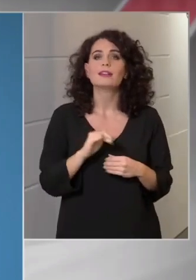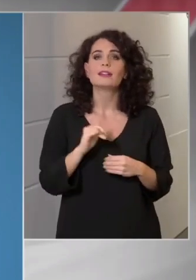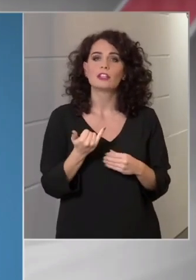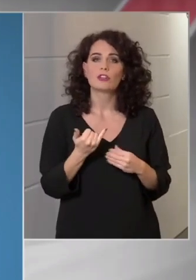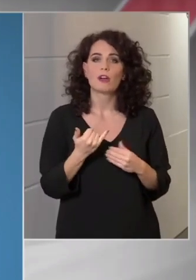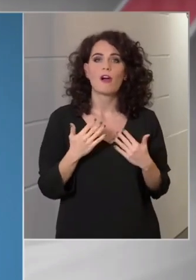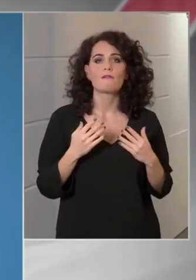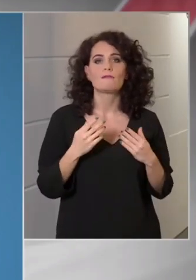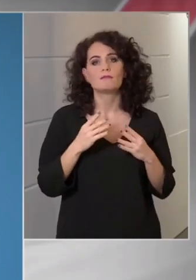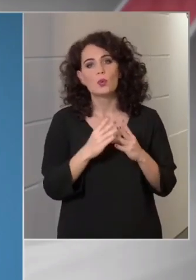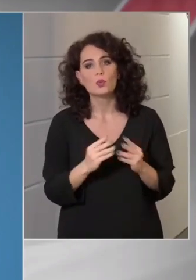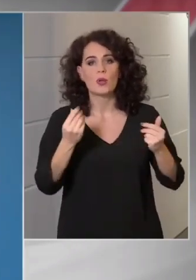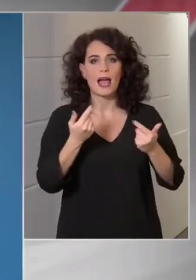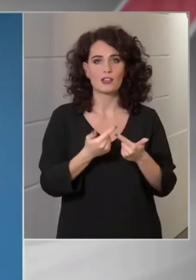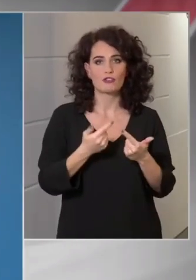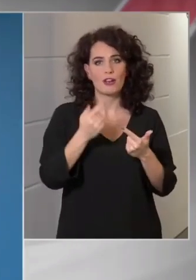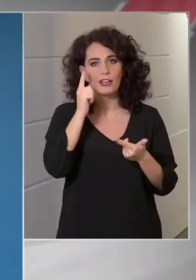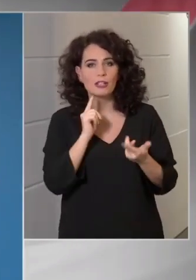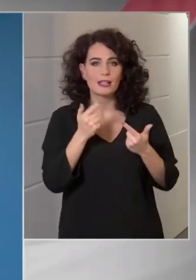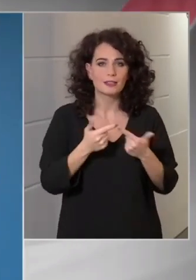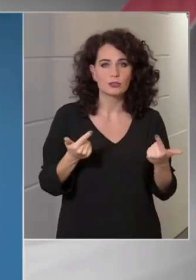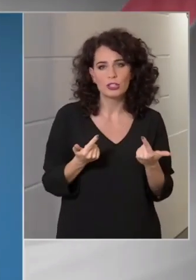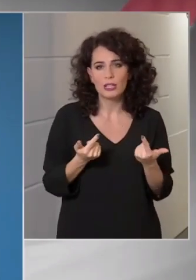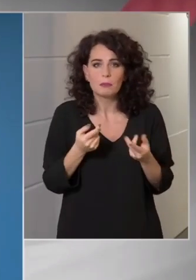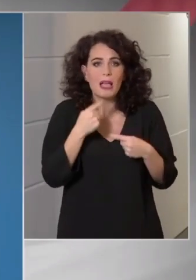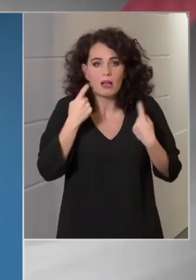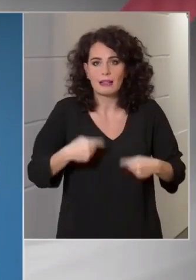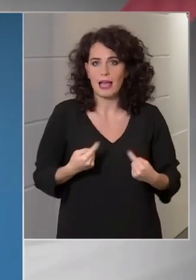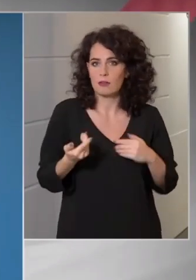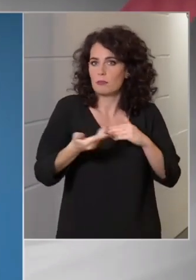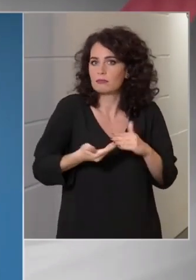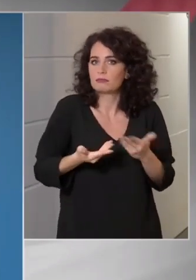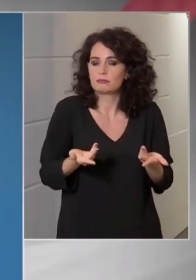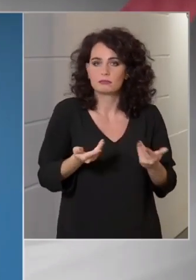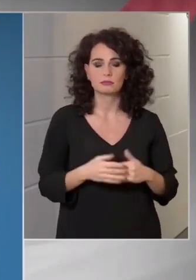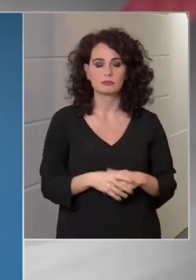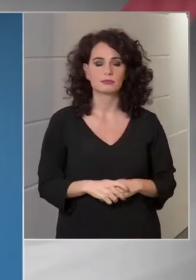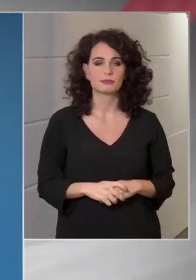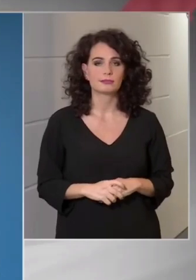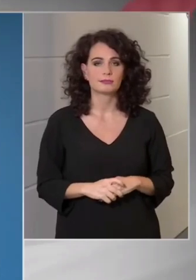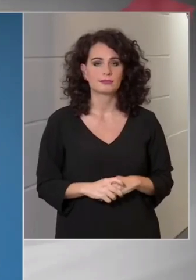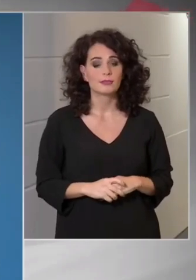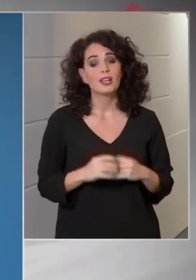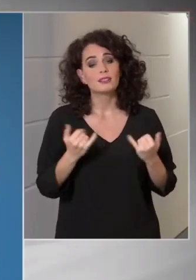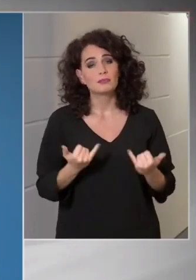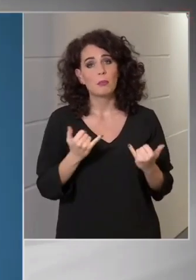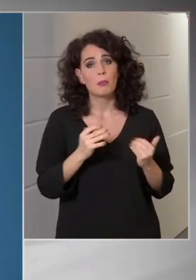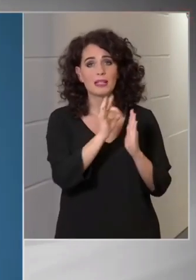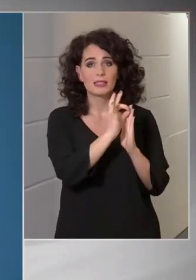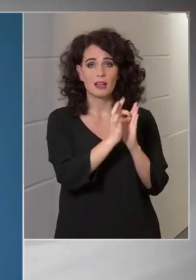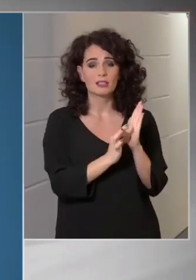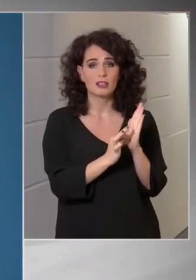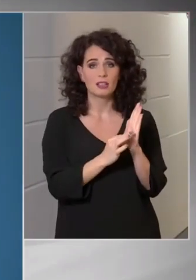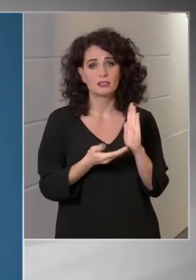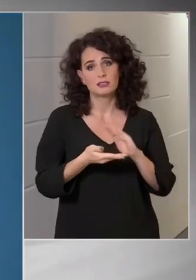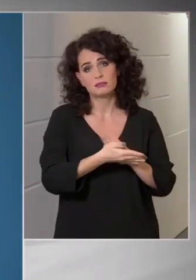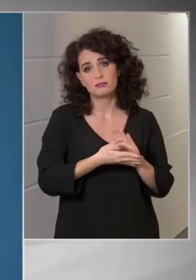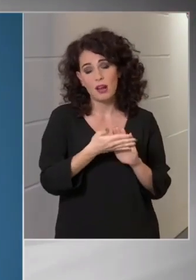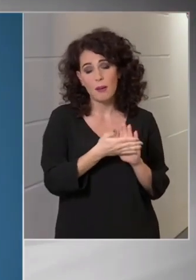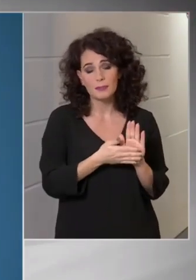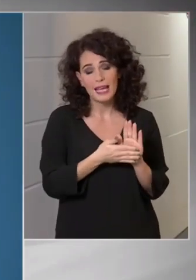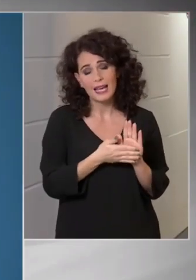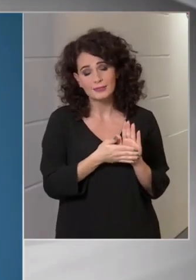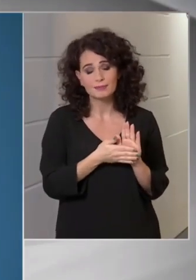felépülési esélyeiket? A mai adatok alapján a betegek